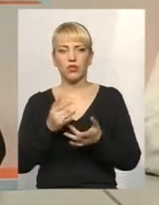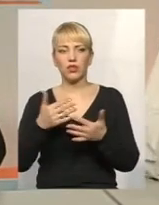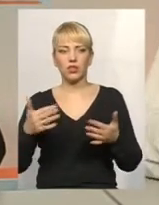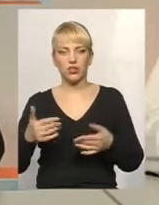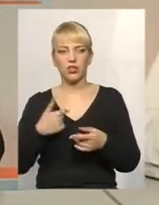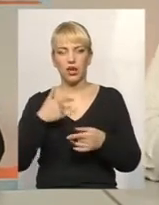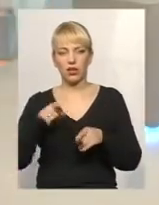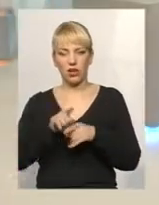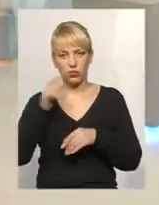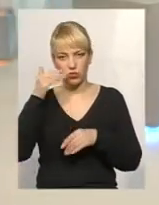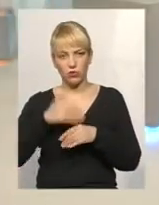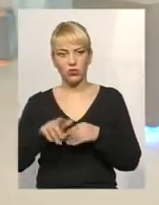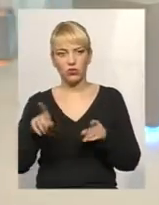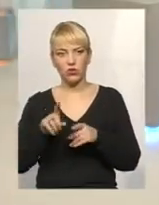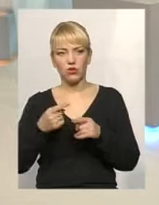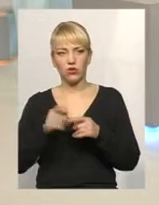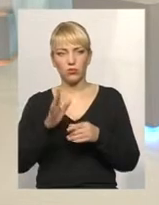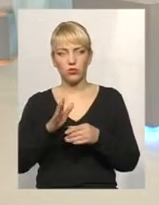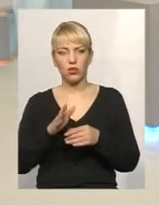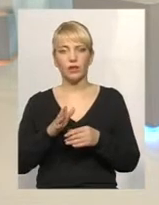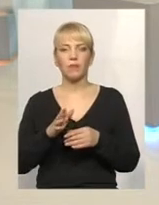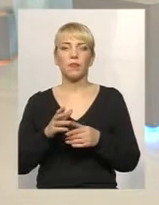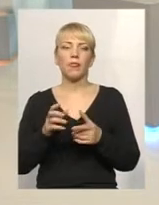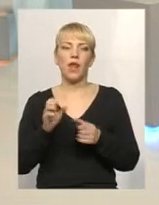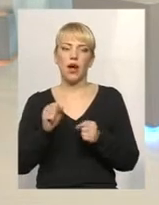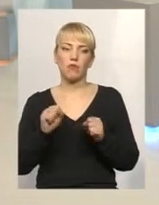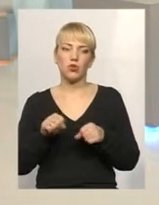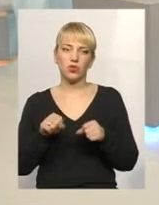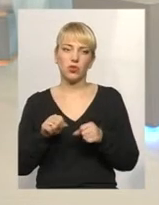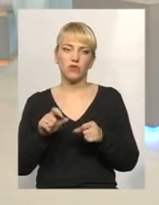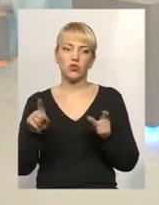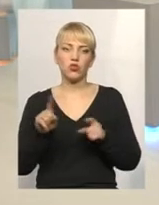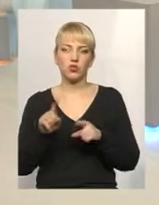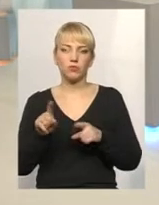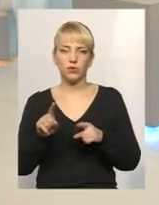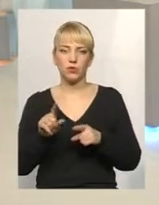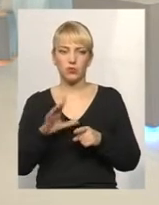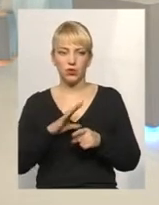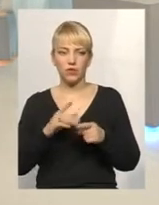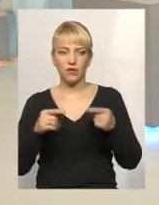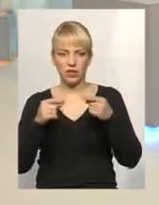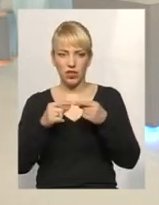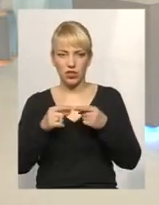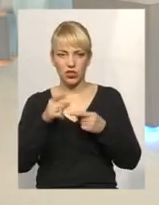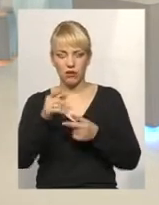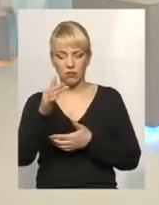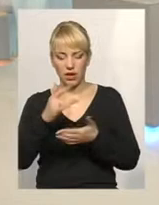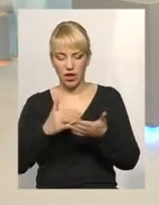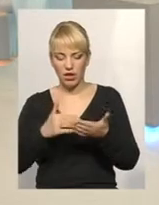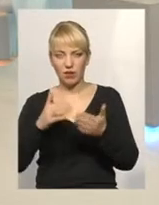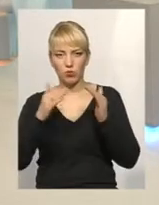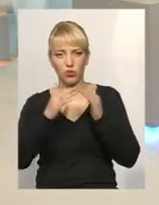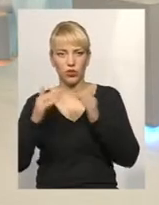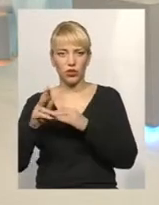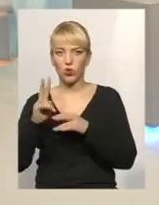Я так розумію, що це має бути в розрізі… А можливо, що буде визначений перелік будинків, які не